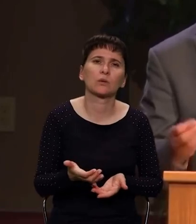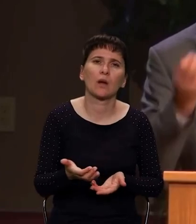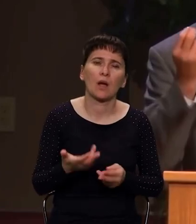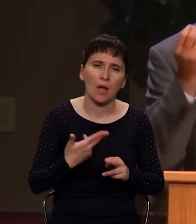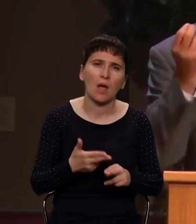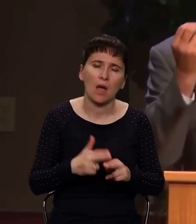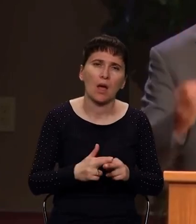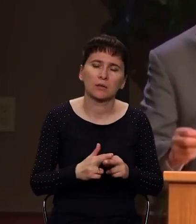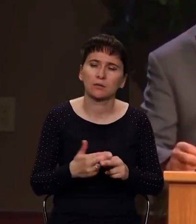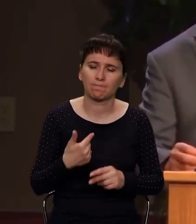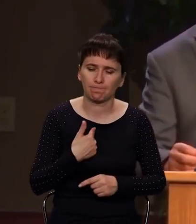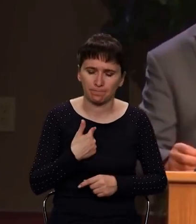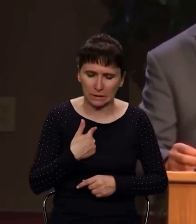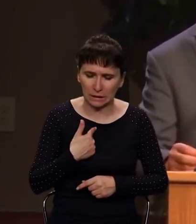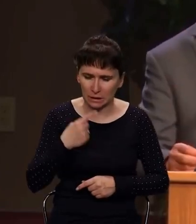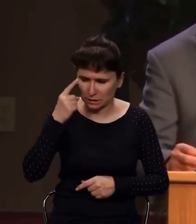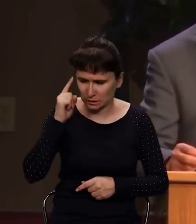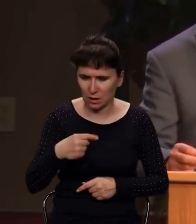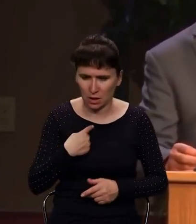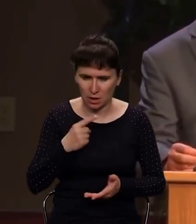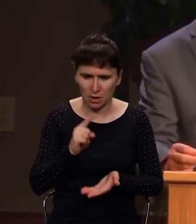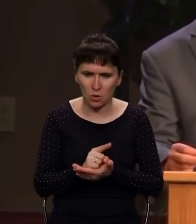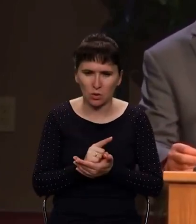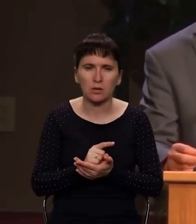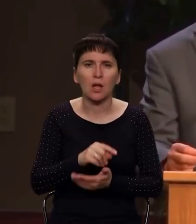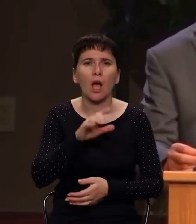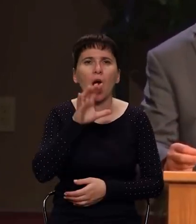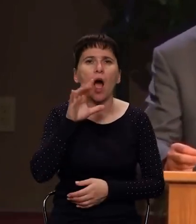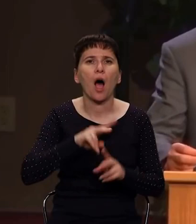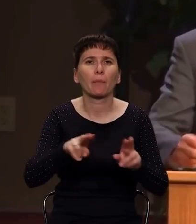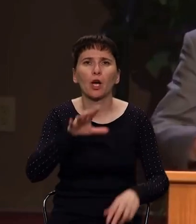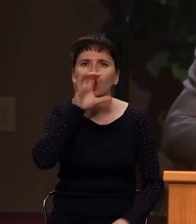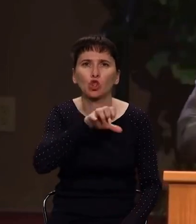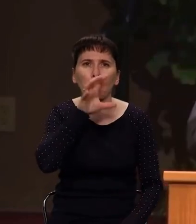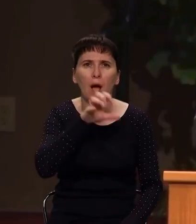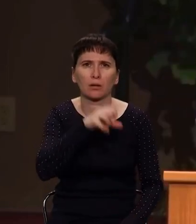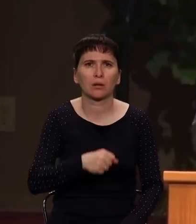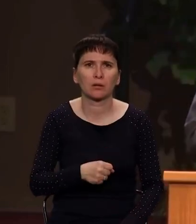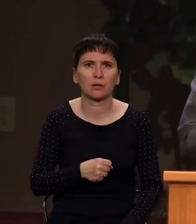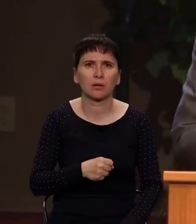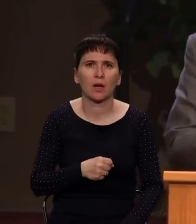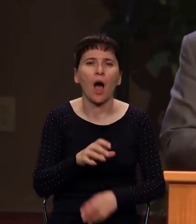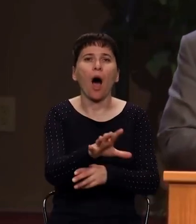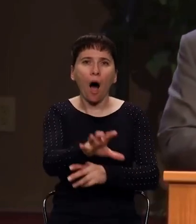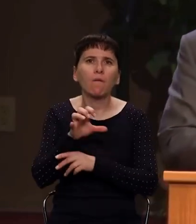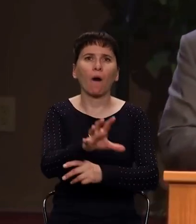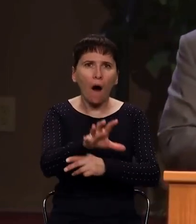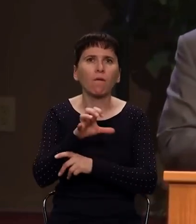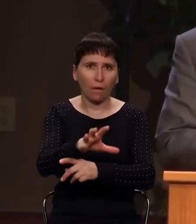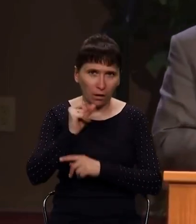стимулирует всегда меня быть псом, который лает. Вы замечали собак в Америке?